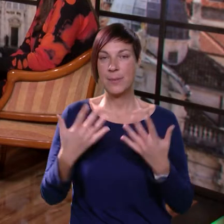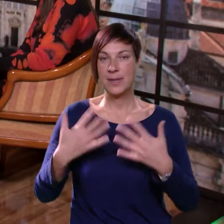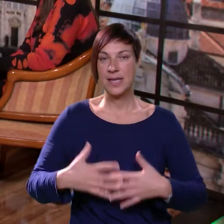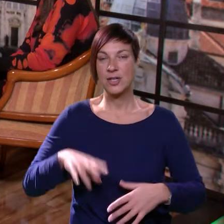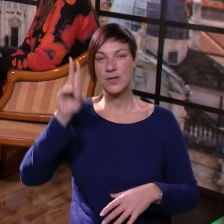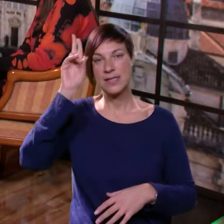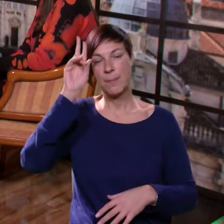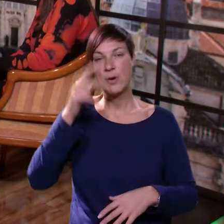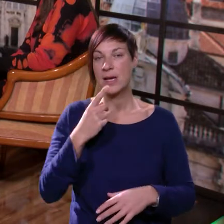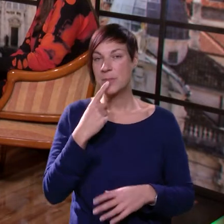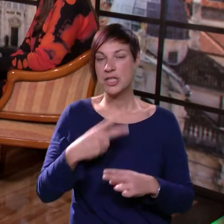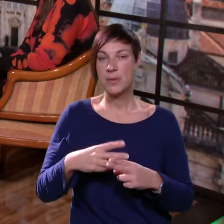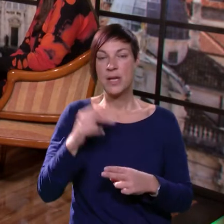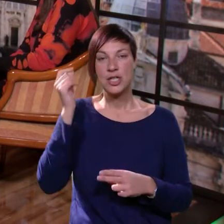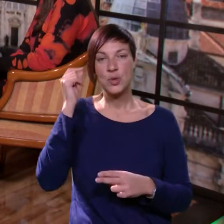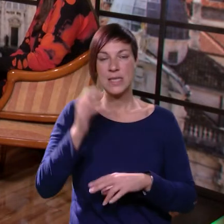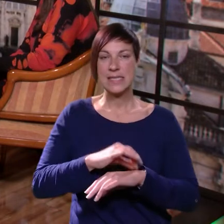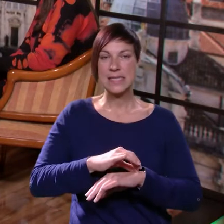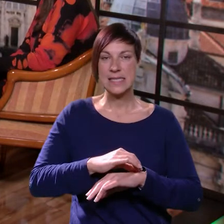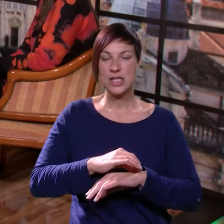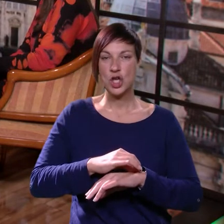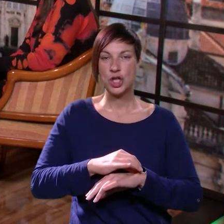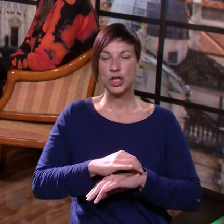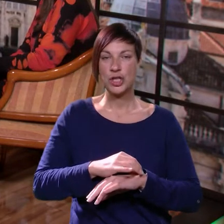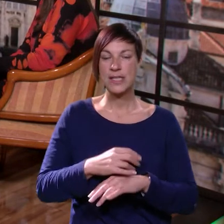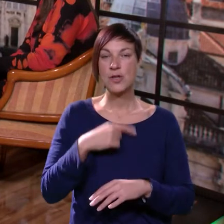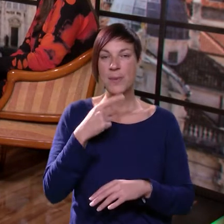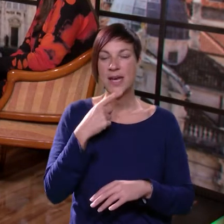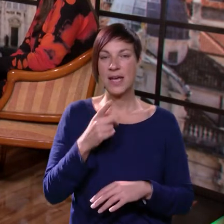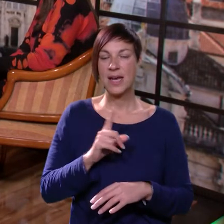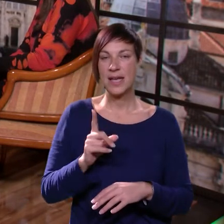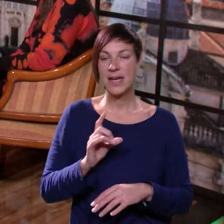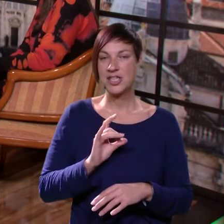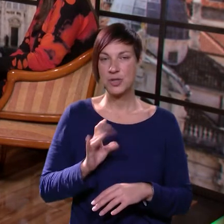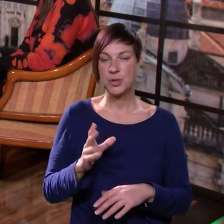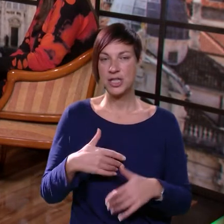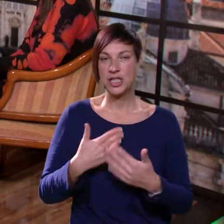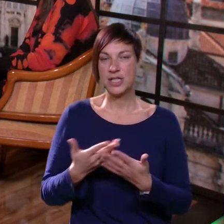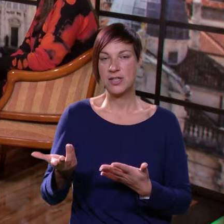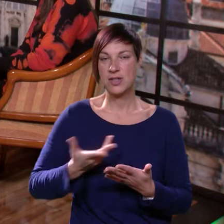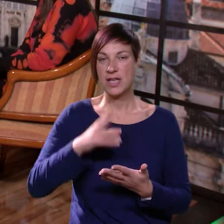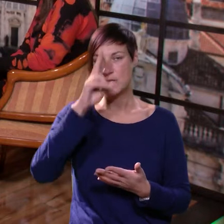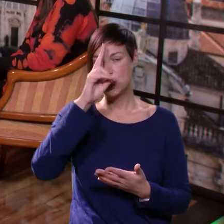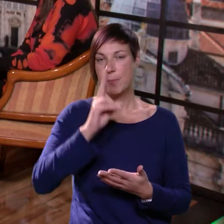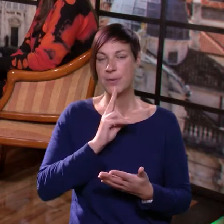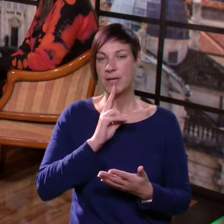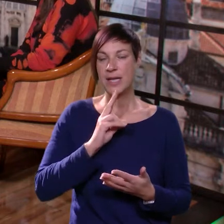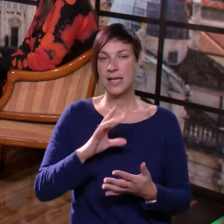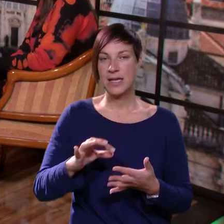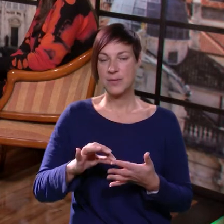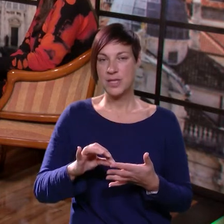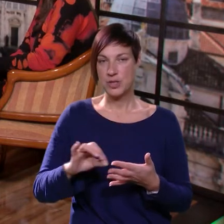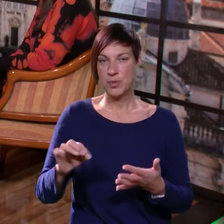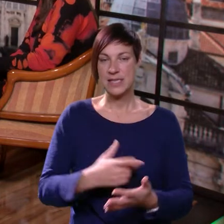diagnoza mogla biti to, ali čula sam se s doktoricom i doktoricam je rekla, nećemo ništa dok ne dođe ponedjeljak, pa ćemo